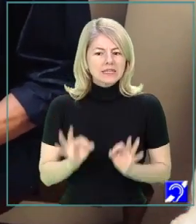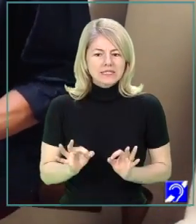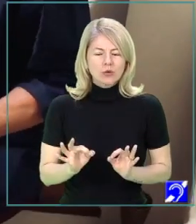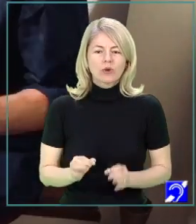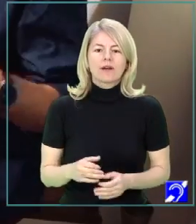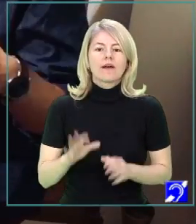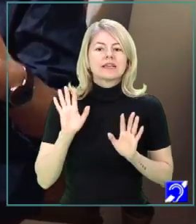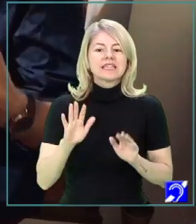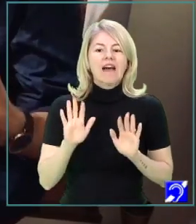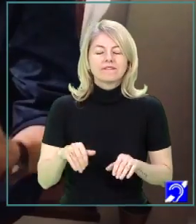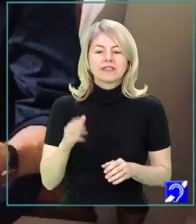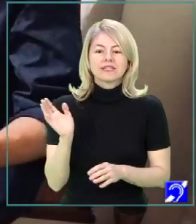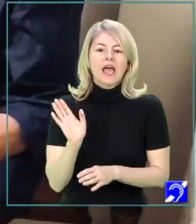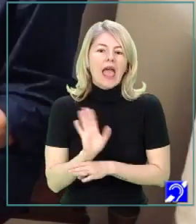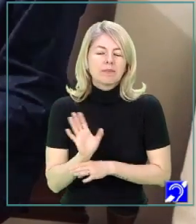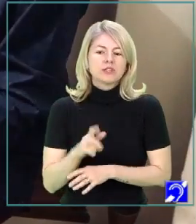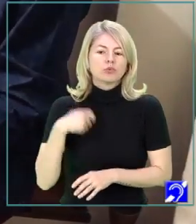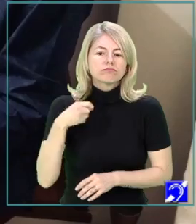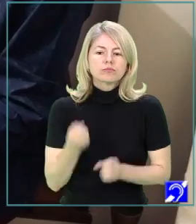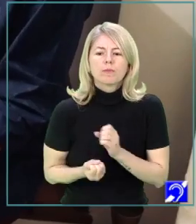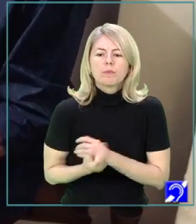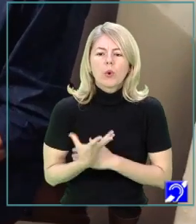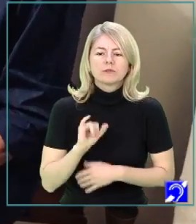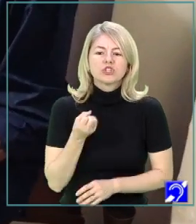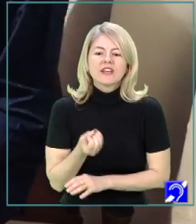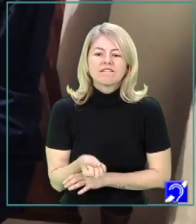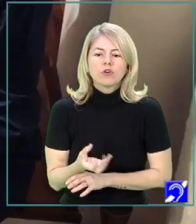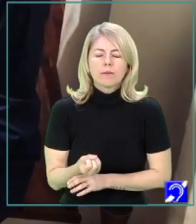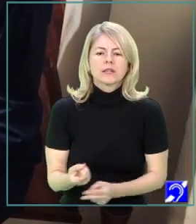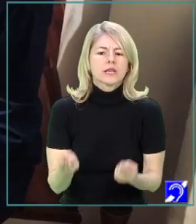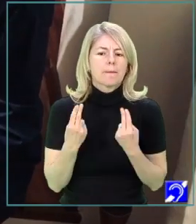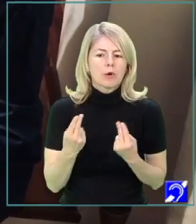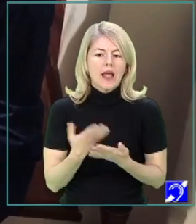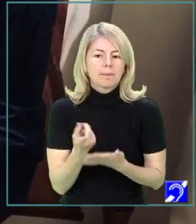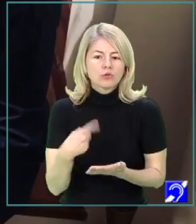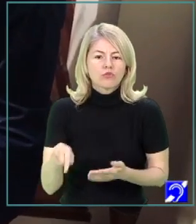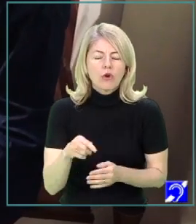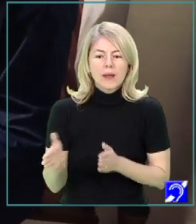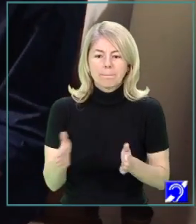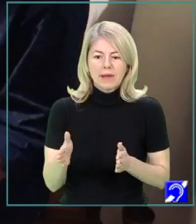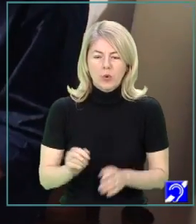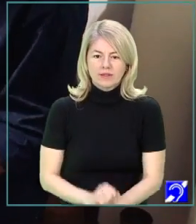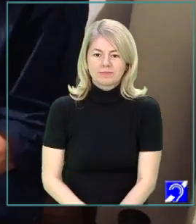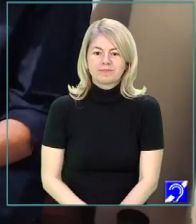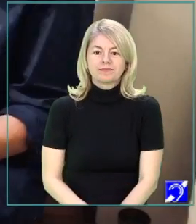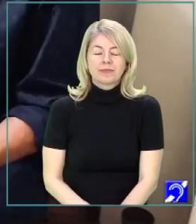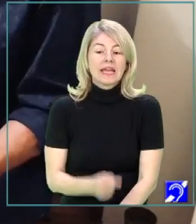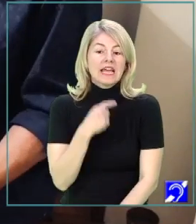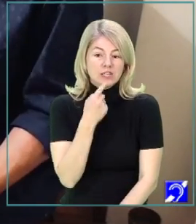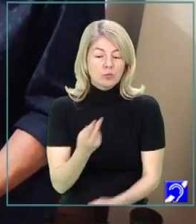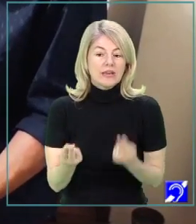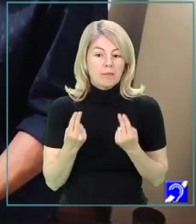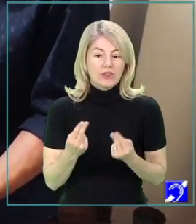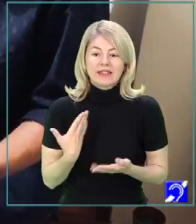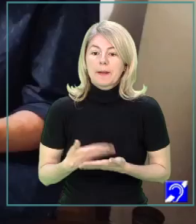să aveți emisiuni proaspete și emisiuni cu informații utile în tot acest interval de timp. Spun utile